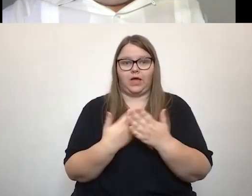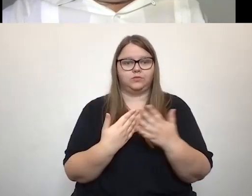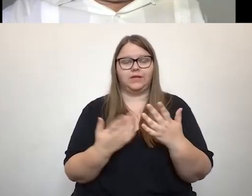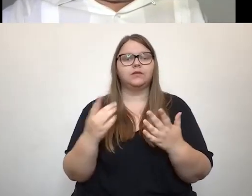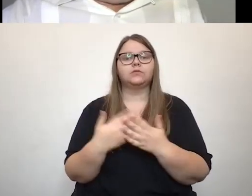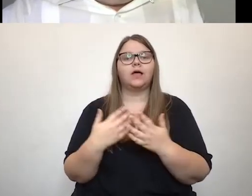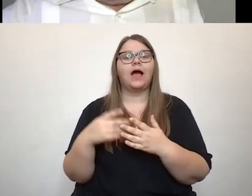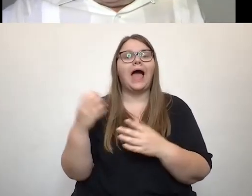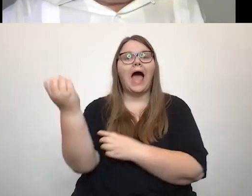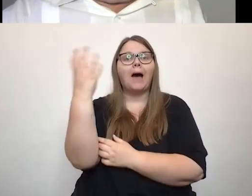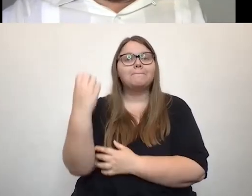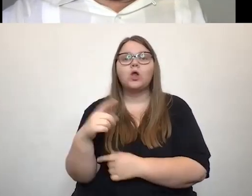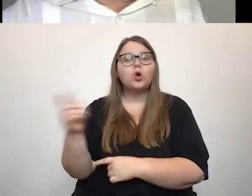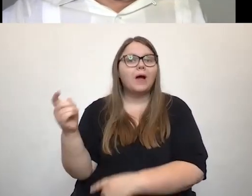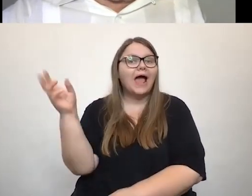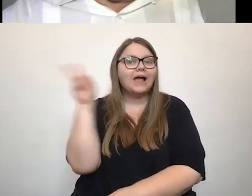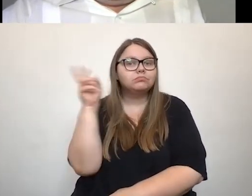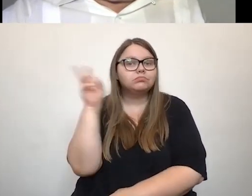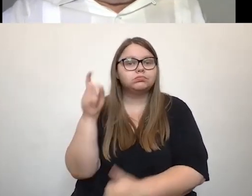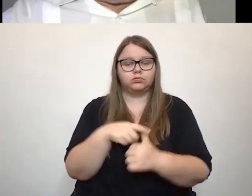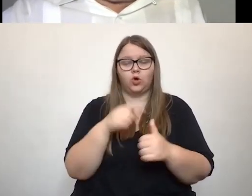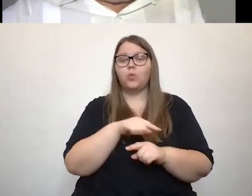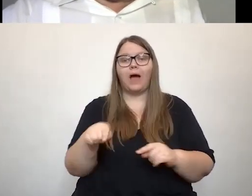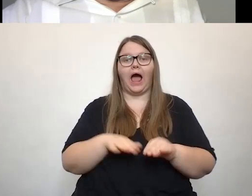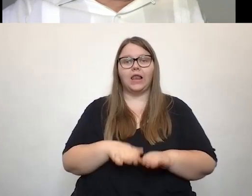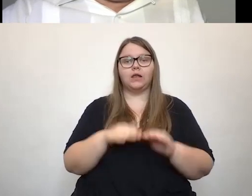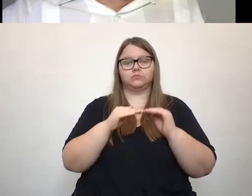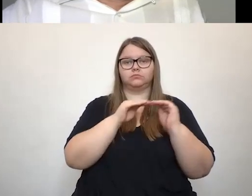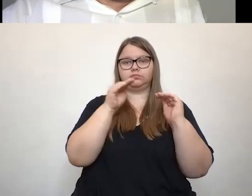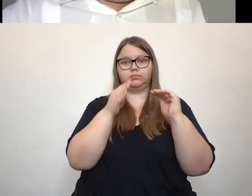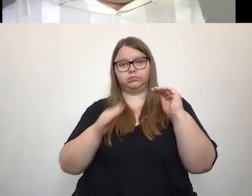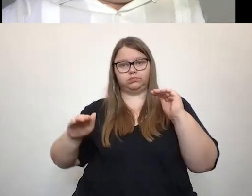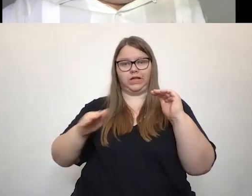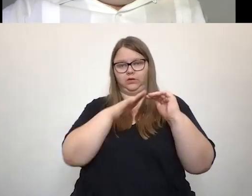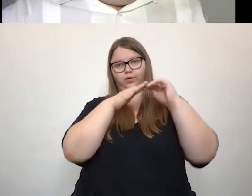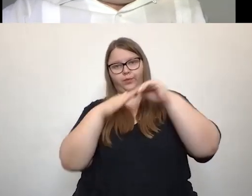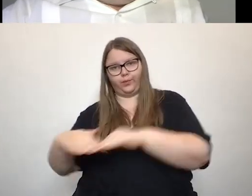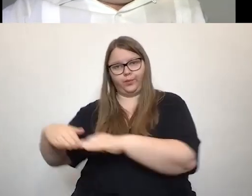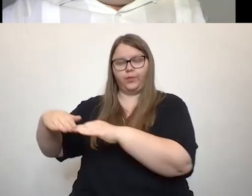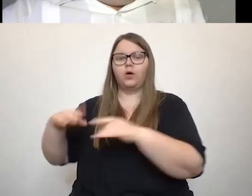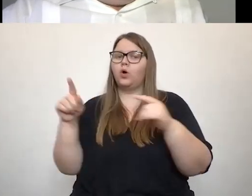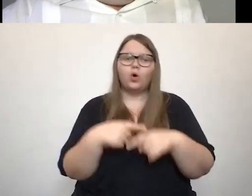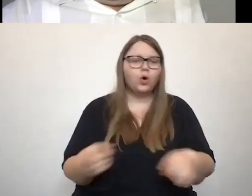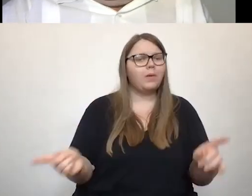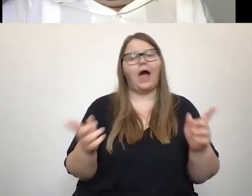akustische Ampel. Du hast überall Bordscheinabsenkungen. Du hast Glasstreifen auf der Straße. Das ist also wirklich